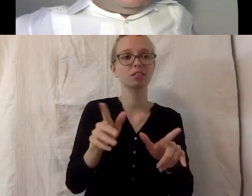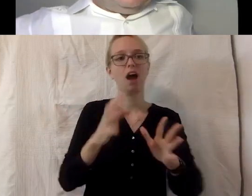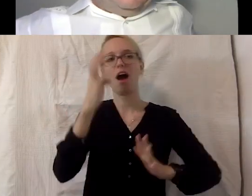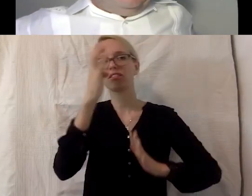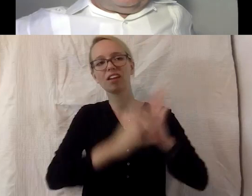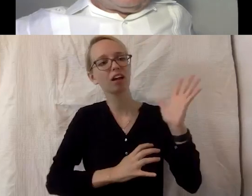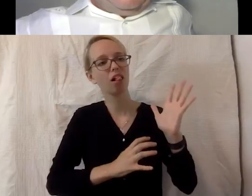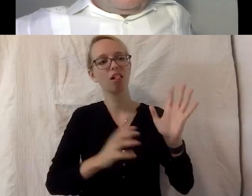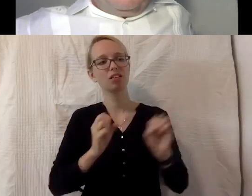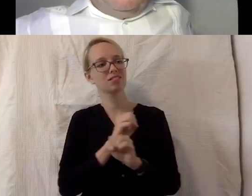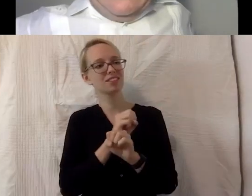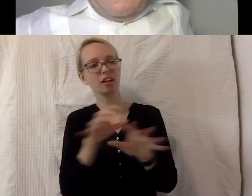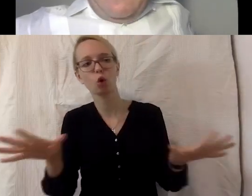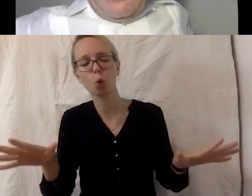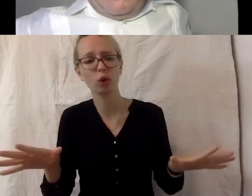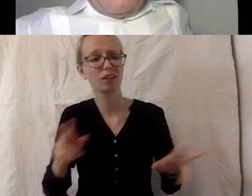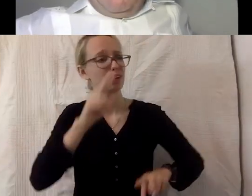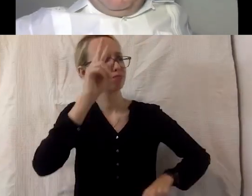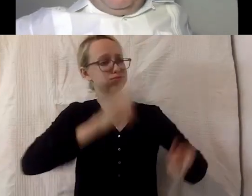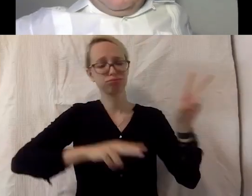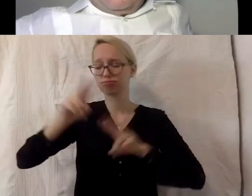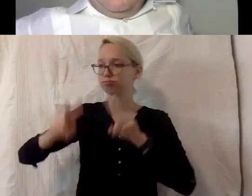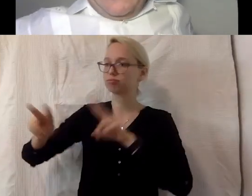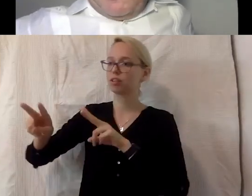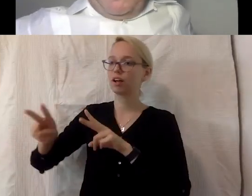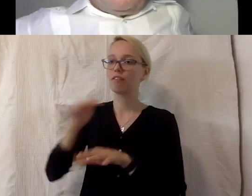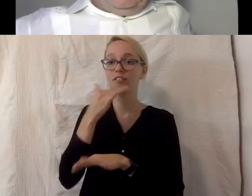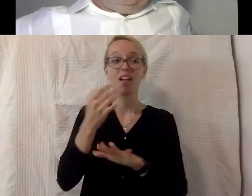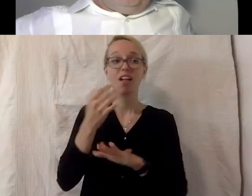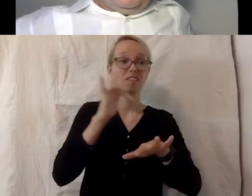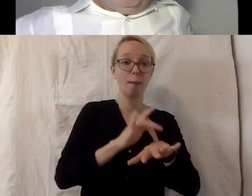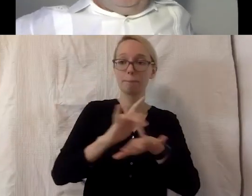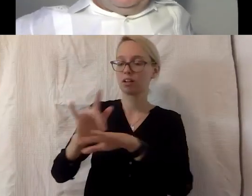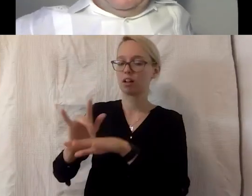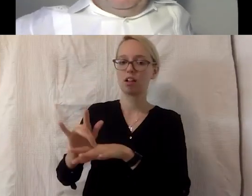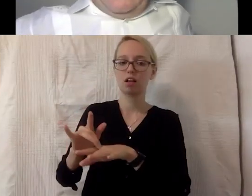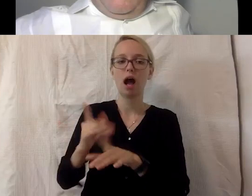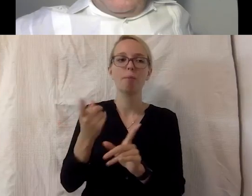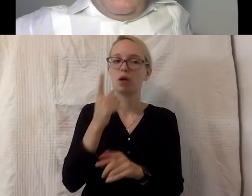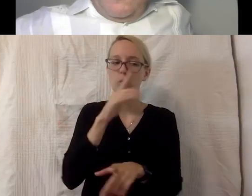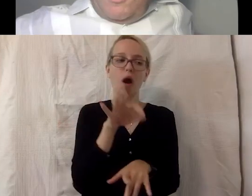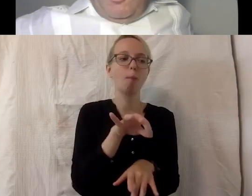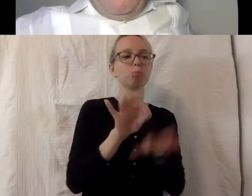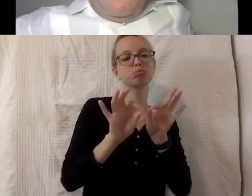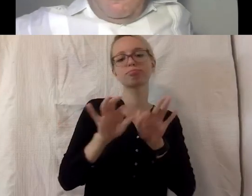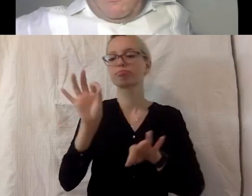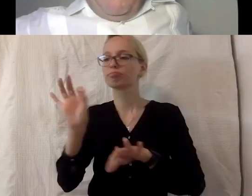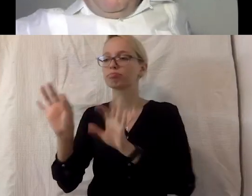Sendungen. Das heißt, natürlich sind wir da sehr, sehr stark sensibilisiert. Haben wir natürlich auch eine selektive Wahrnehmung, aber der Otto